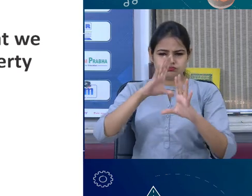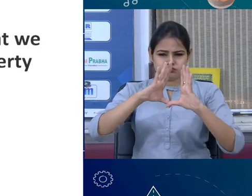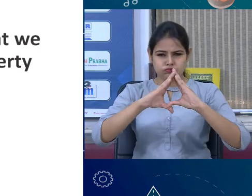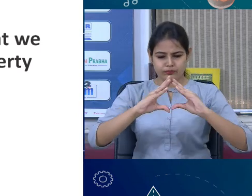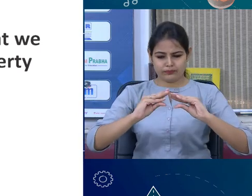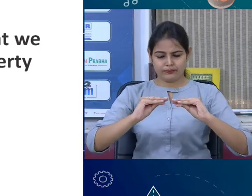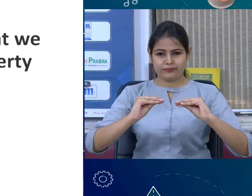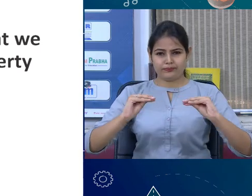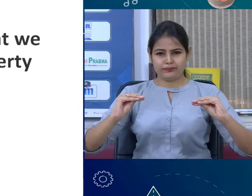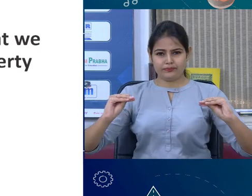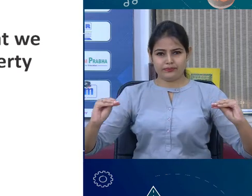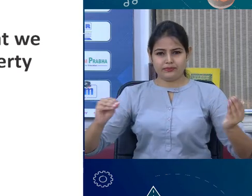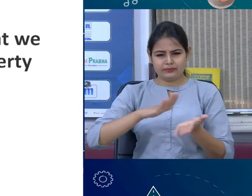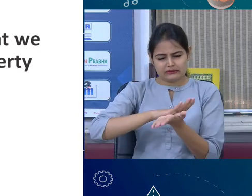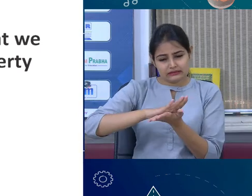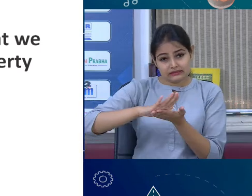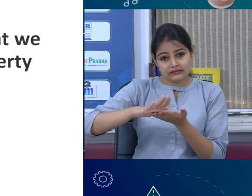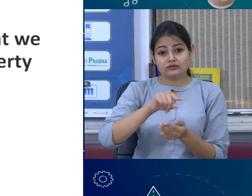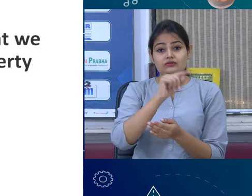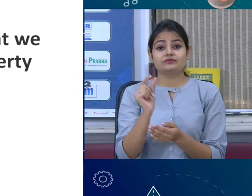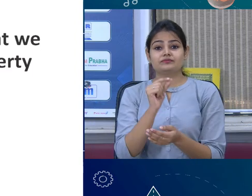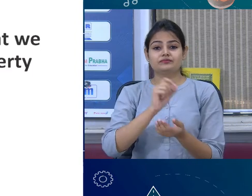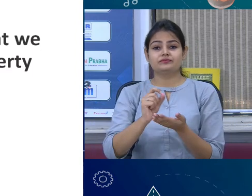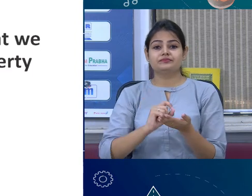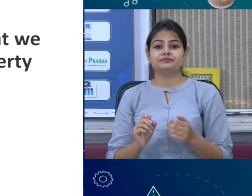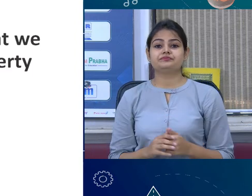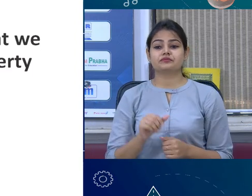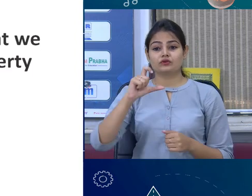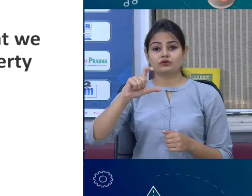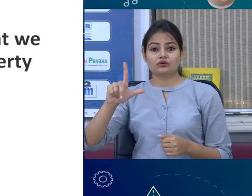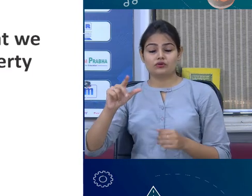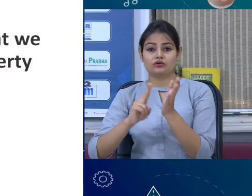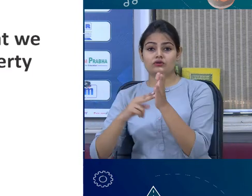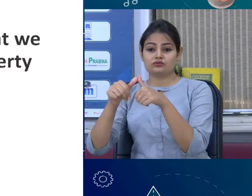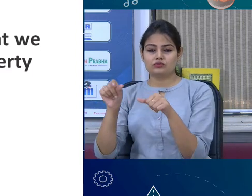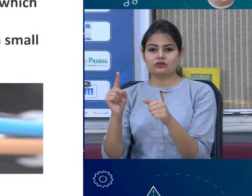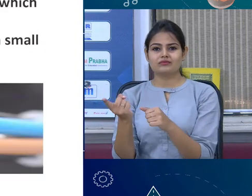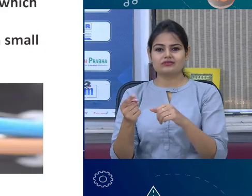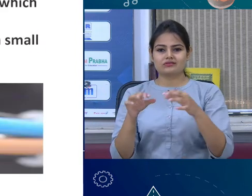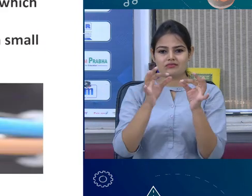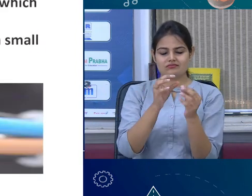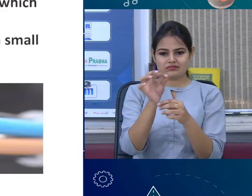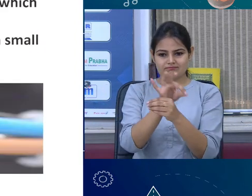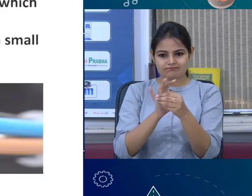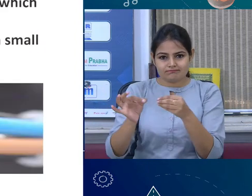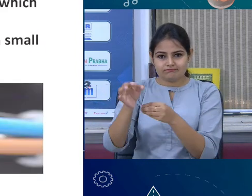सोड्या ऑप्षिजन और ट्रोरीन का आप इलेक्टर डॉट्स्ट्रॉक्चर बनाई और हमारे स्पेशल बच्चों के लिए हम